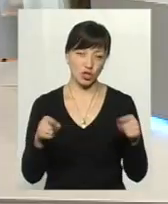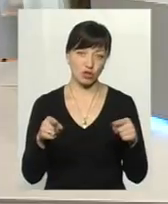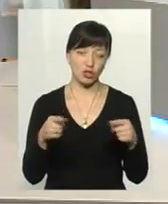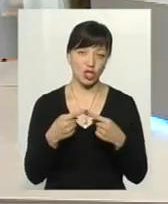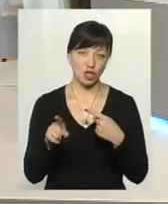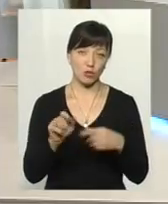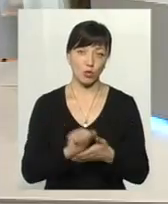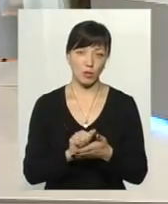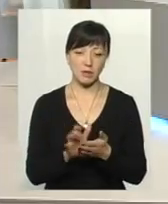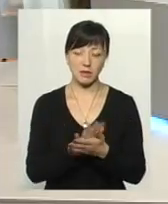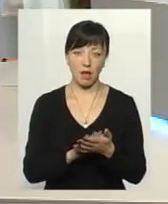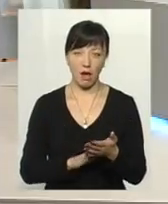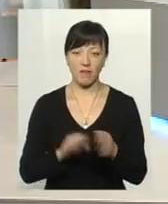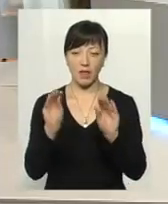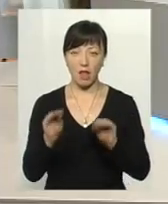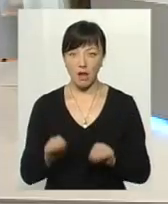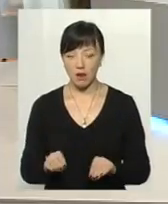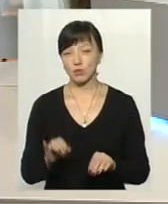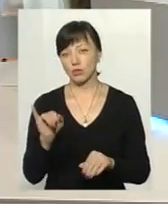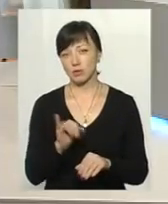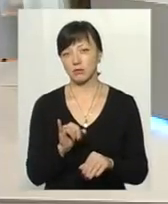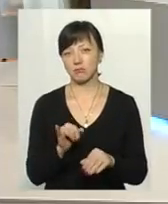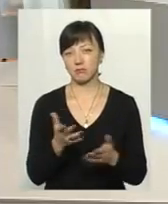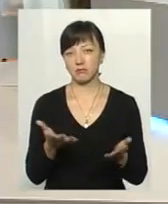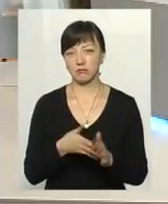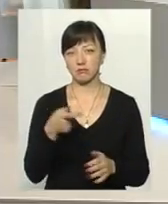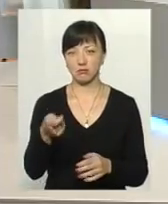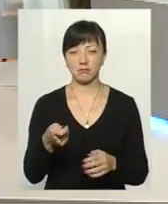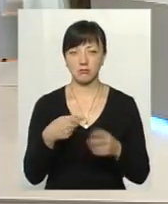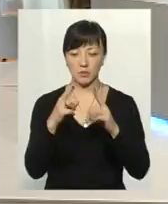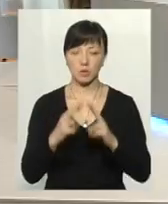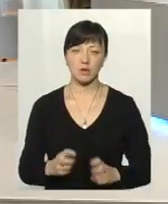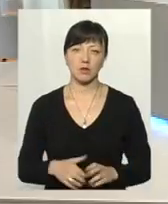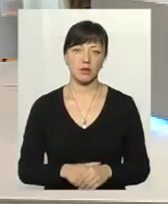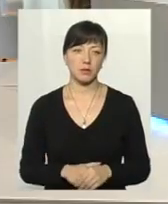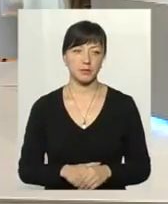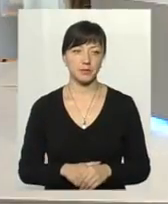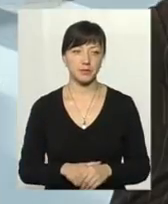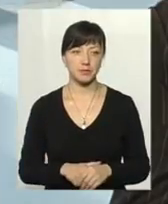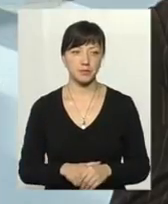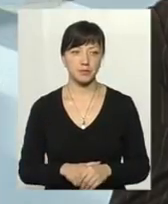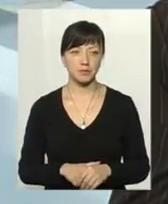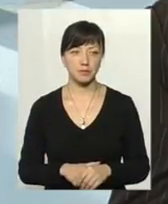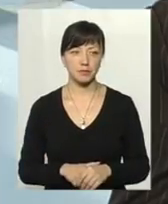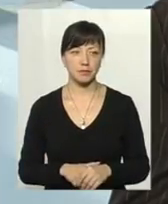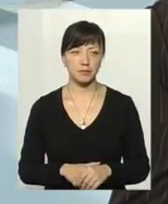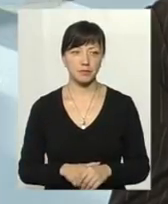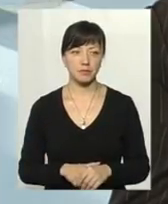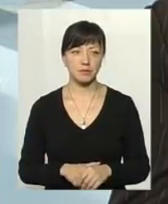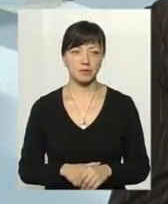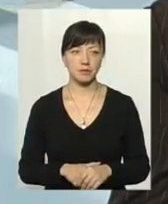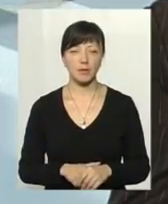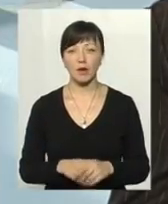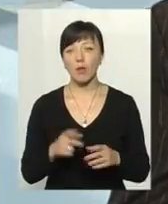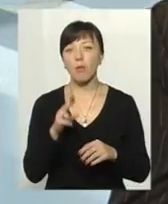документом, заяву, декларацію заповнити, і далі ми вже працюємо з нашими партнерами, зробимо запити.